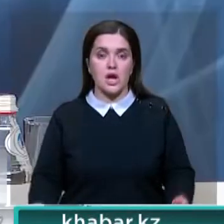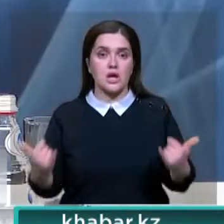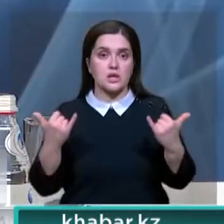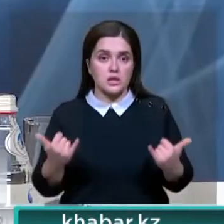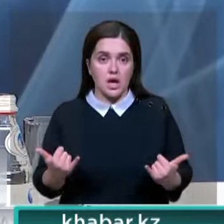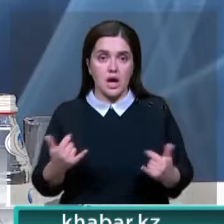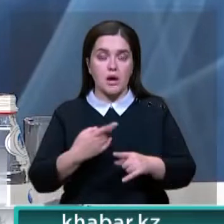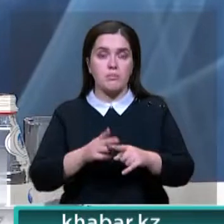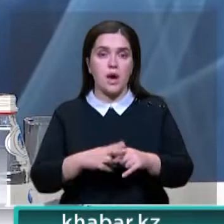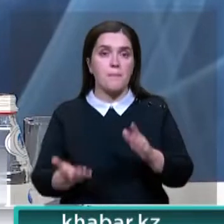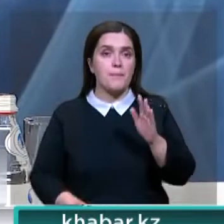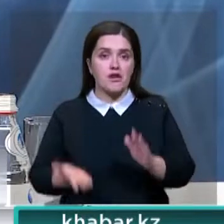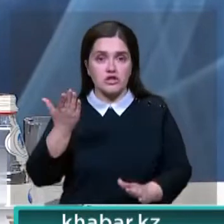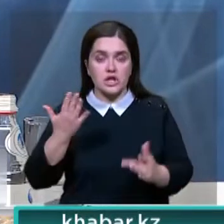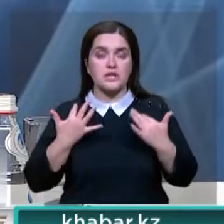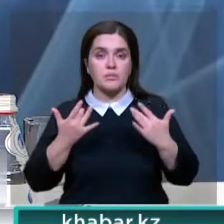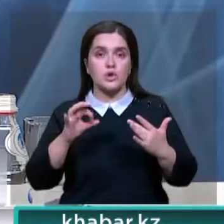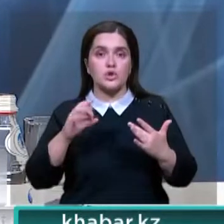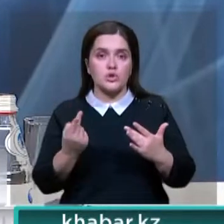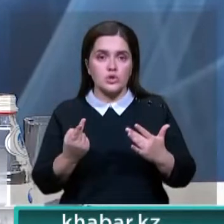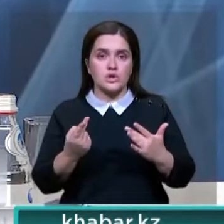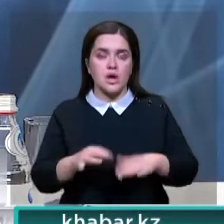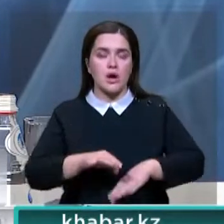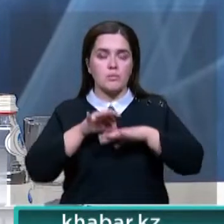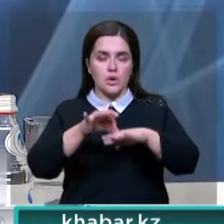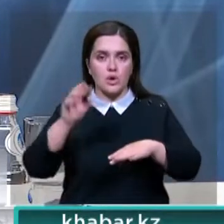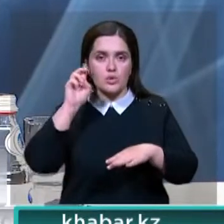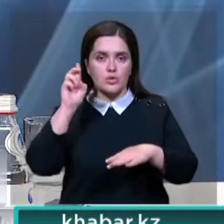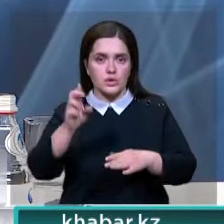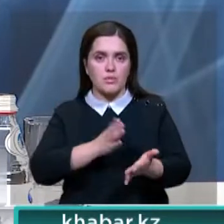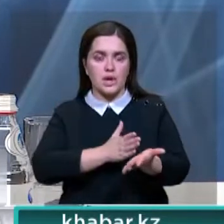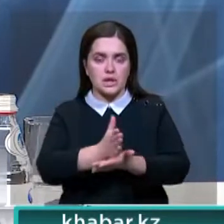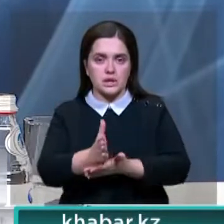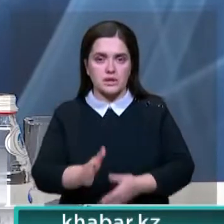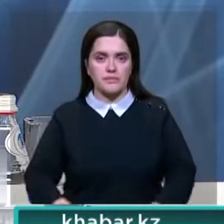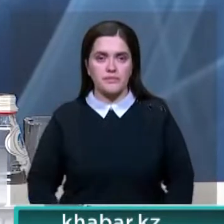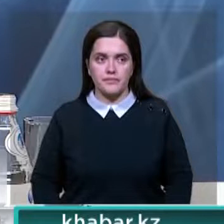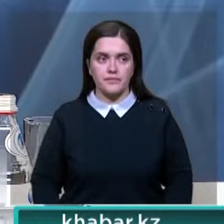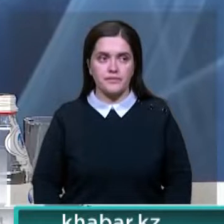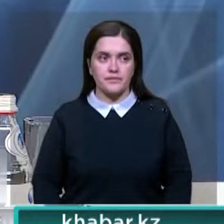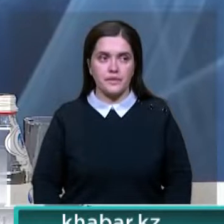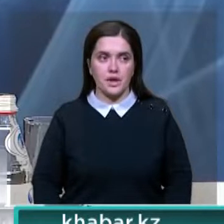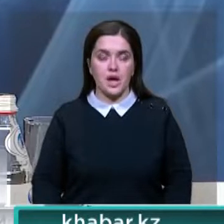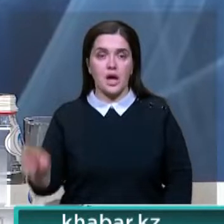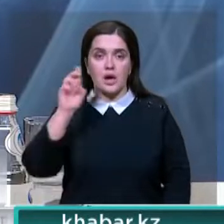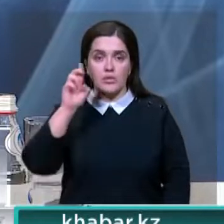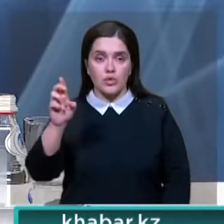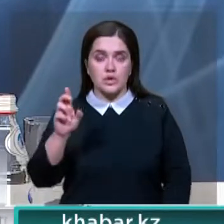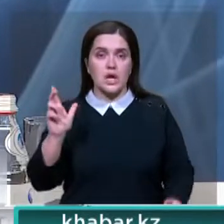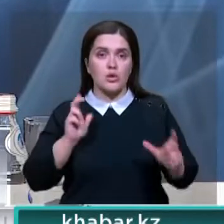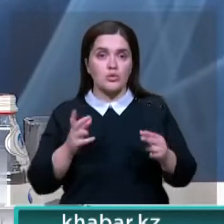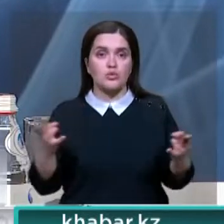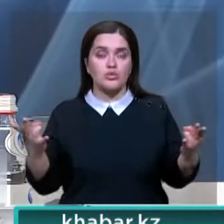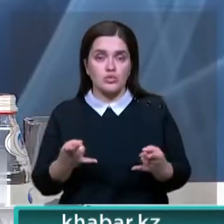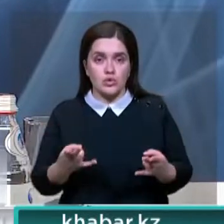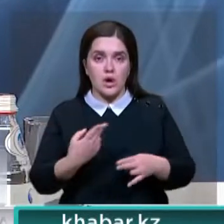повышается потребность в социологическом сопровождении государственной политики. При этом государственным институтам нужна